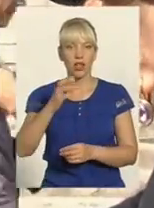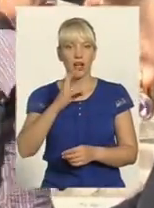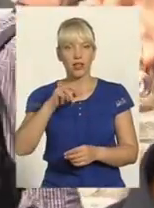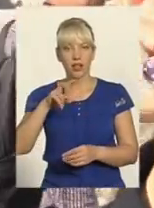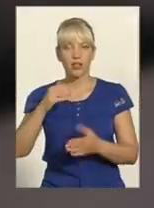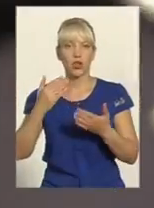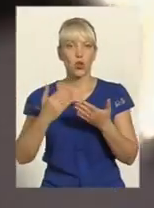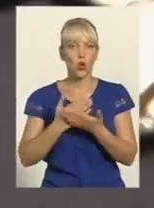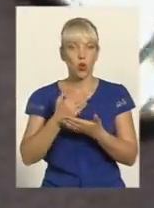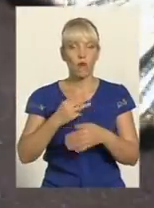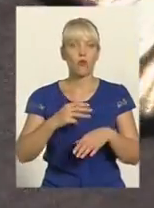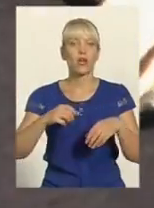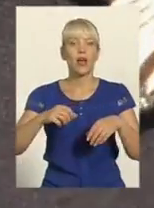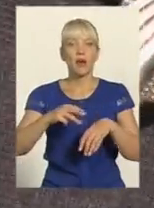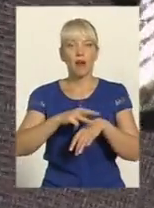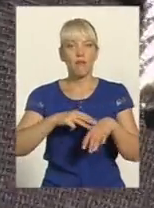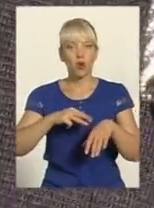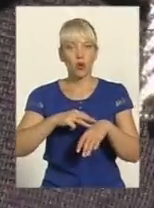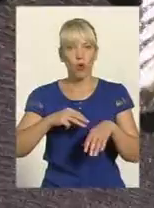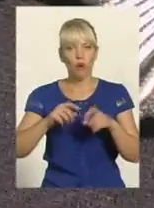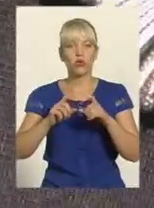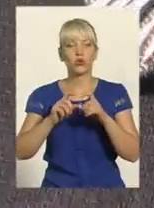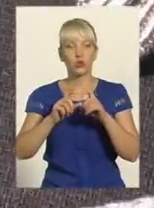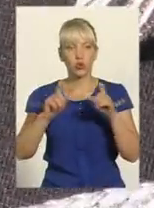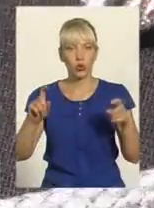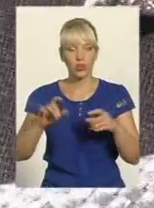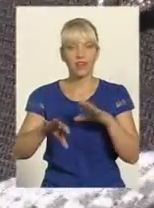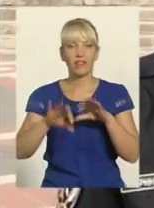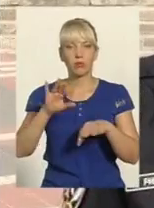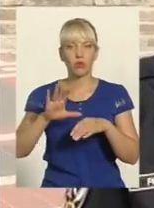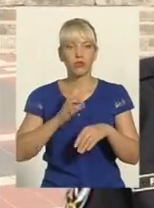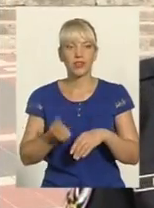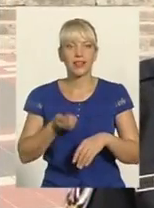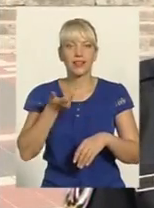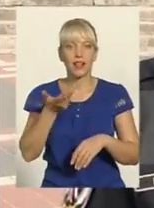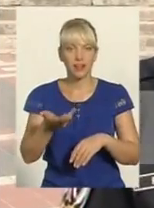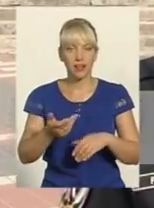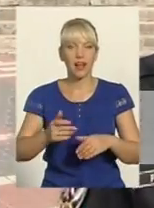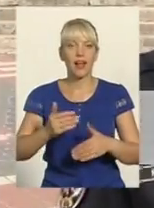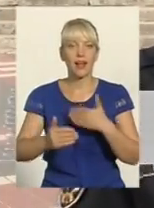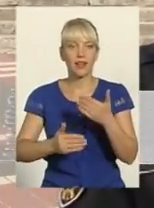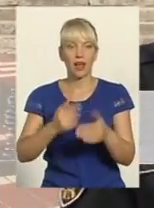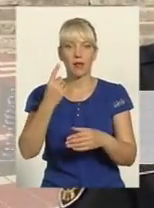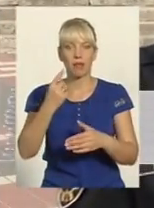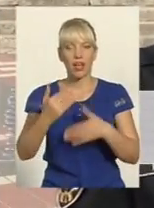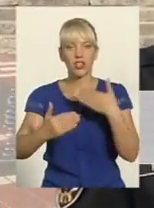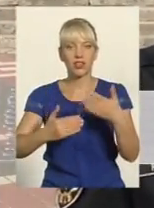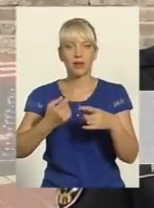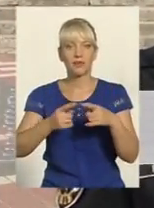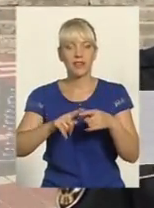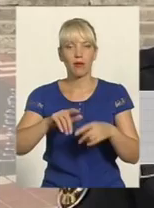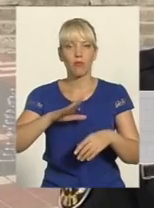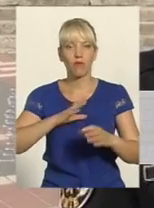структури Відбір до столичної поліції проходив у декілька етапів, розповідає Інна Перший етап – це був